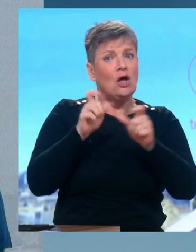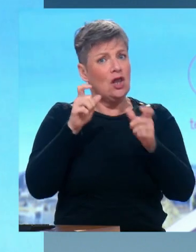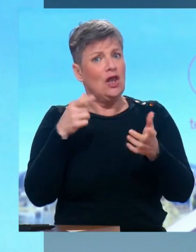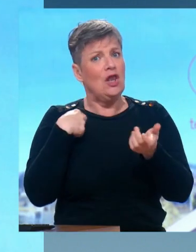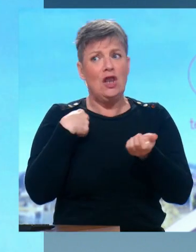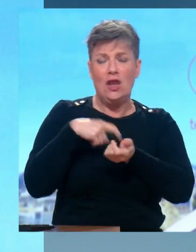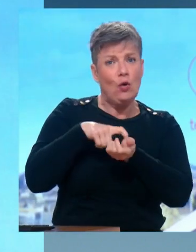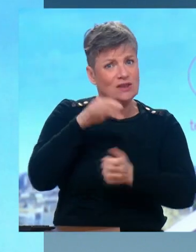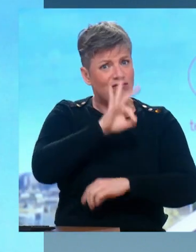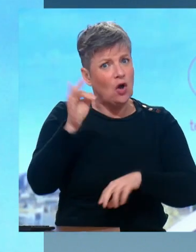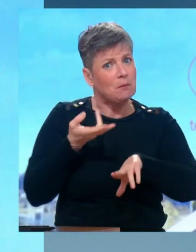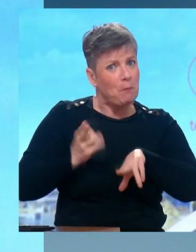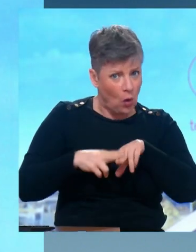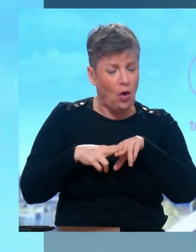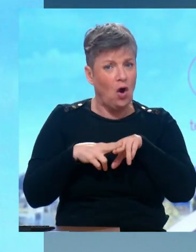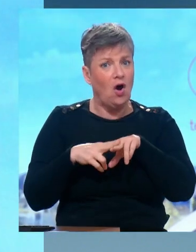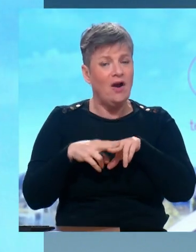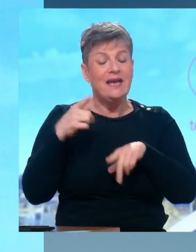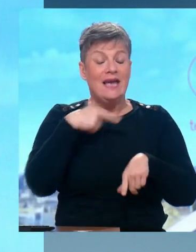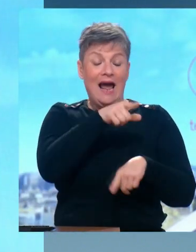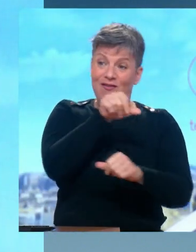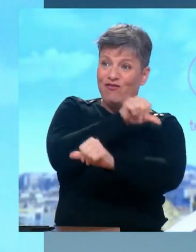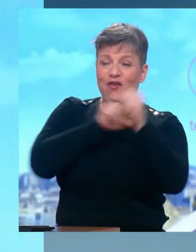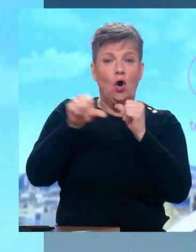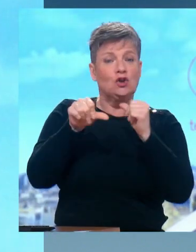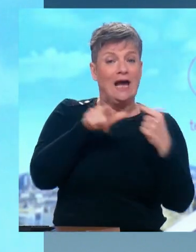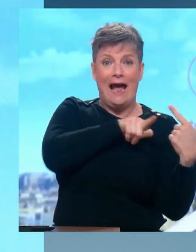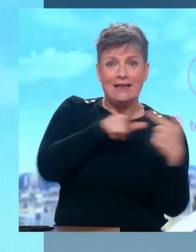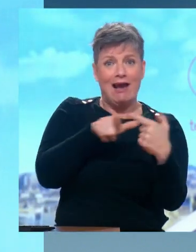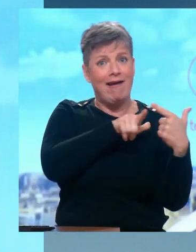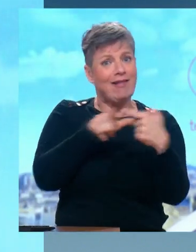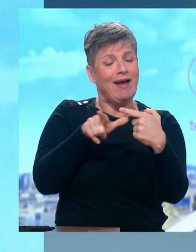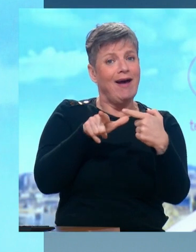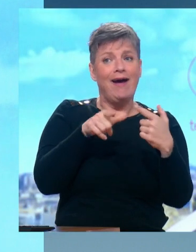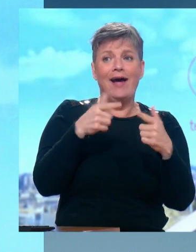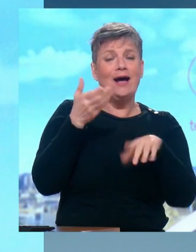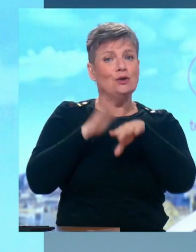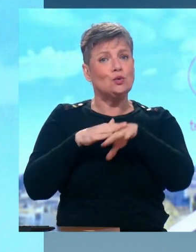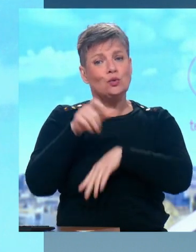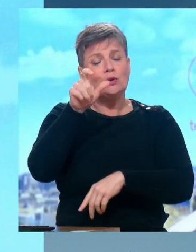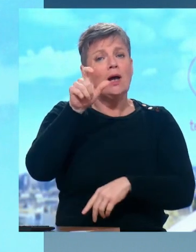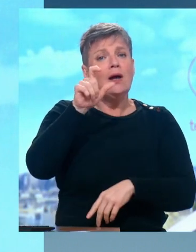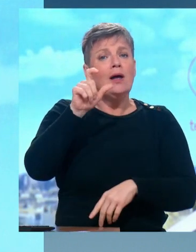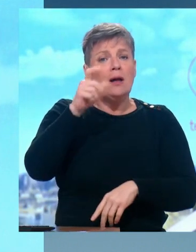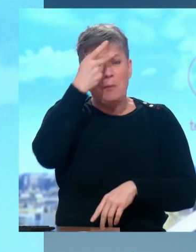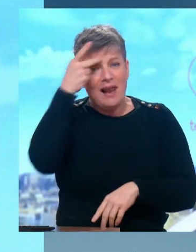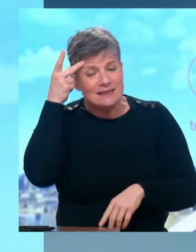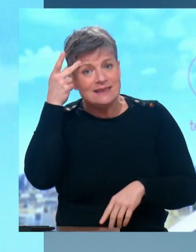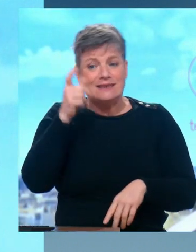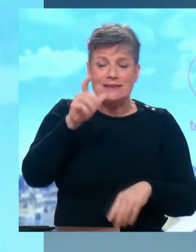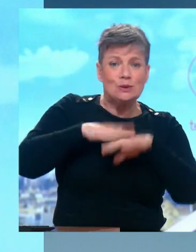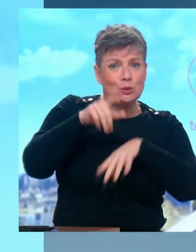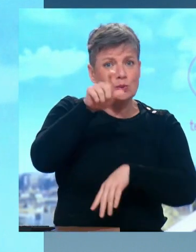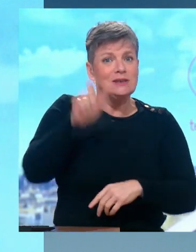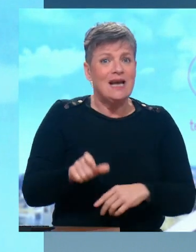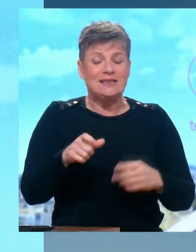Et depuis, c'est une vengeance aveugle qui s'abat sur le peuple palestinien, sur Gaza comme si